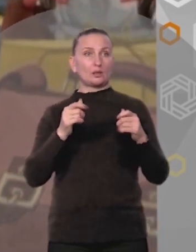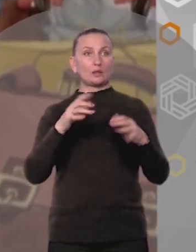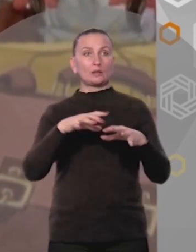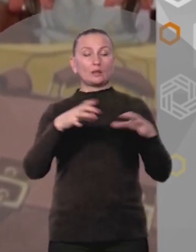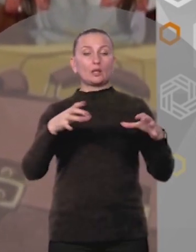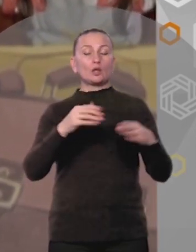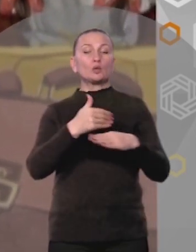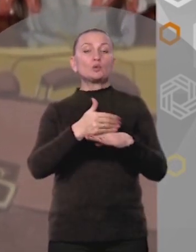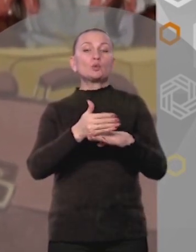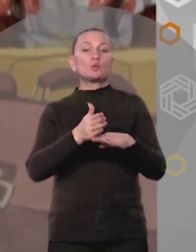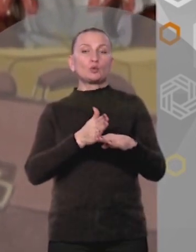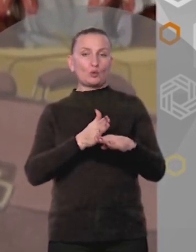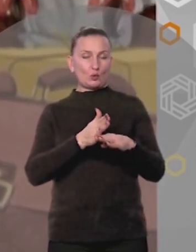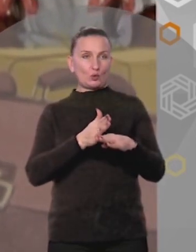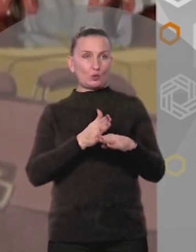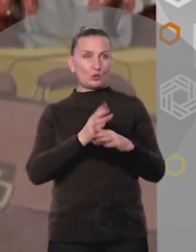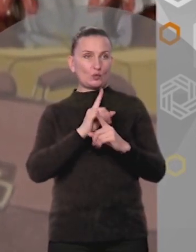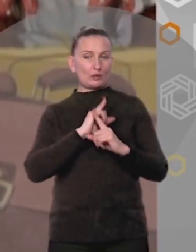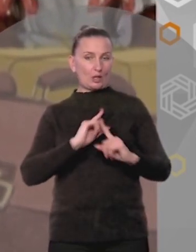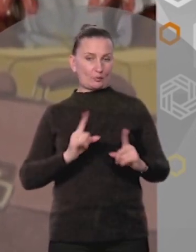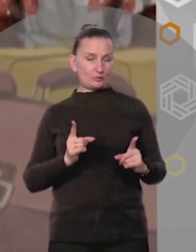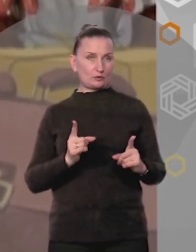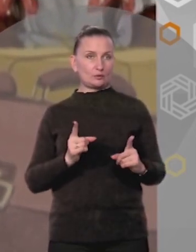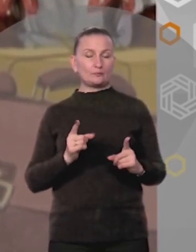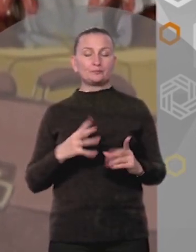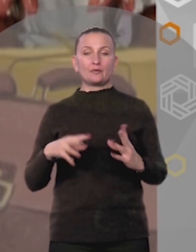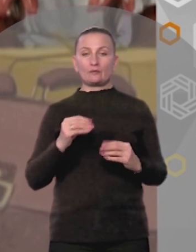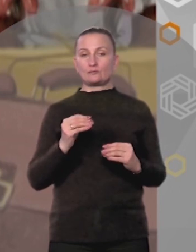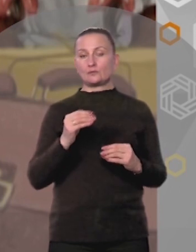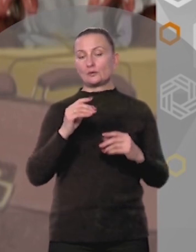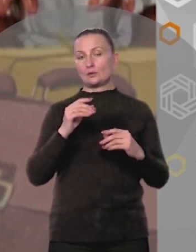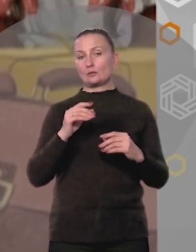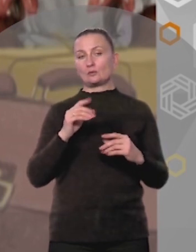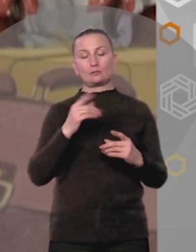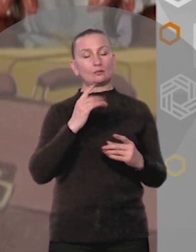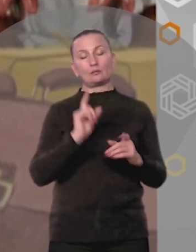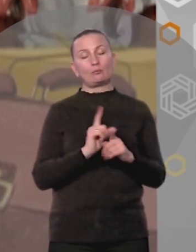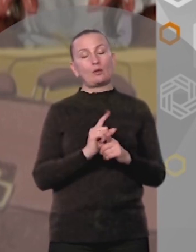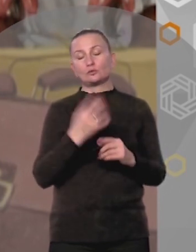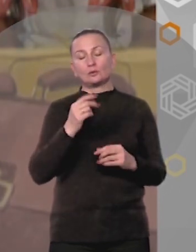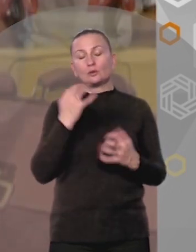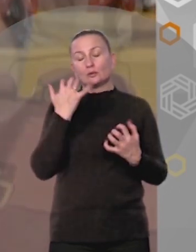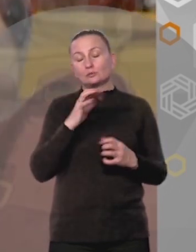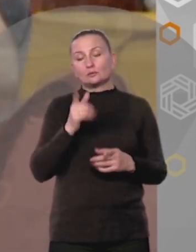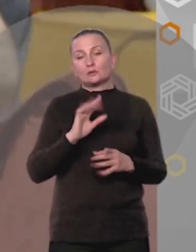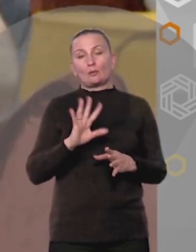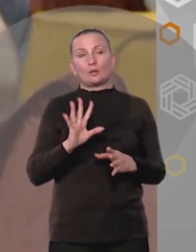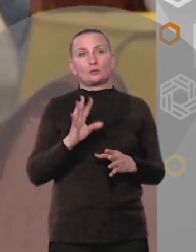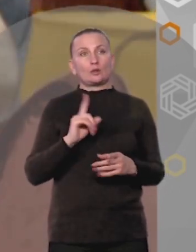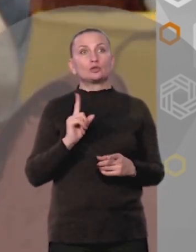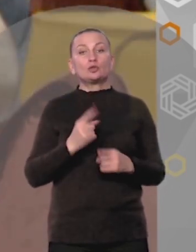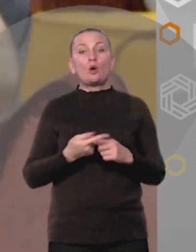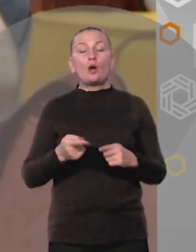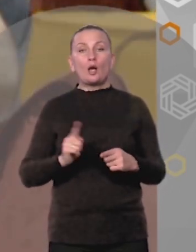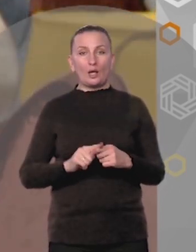Прекрасные туфельки При этом все делали вид Что ничего особенного не происходит Что